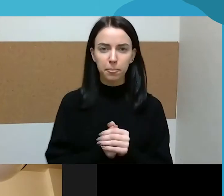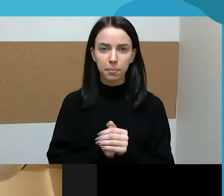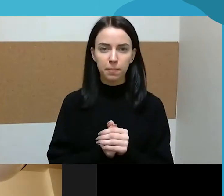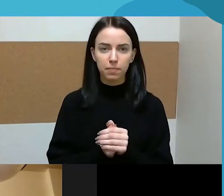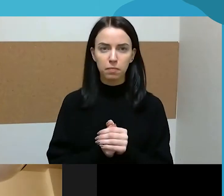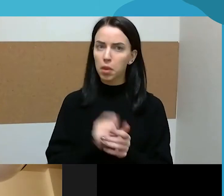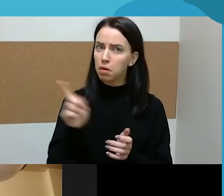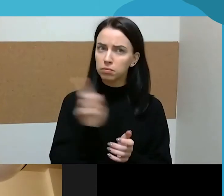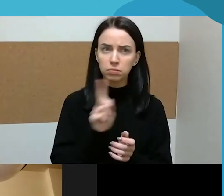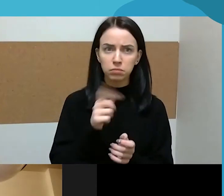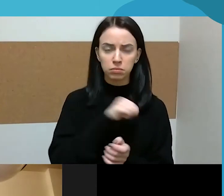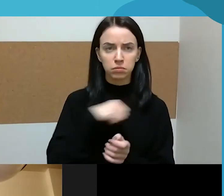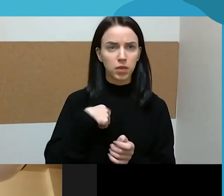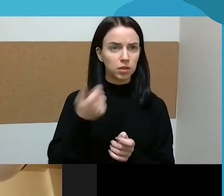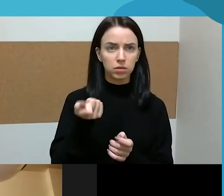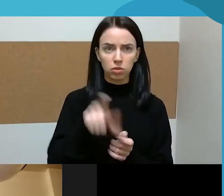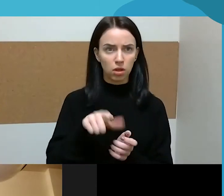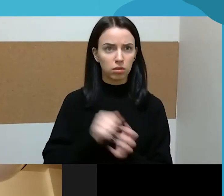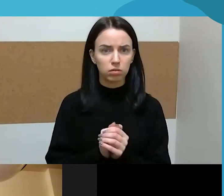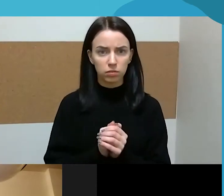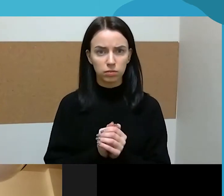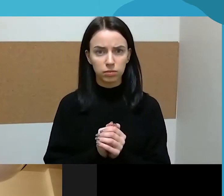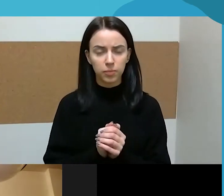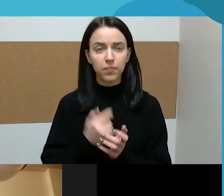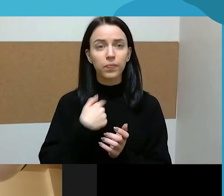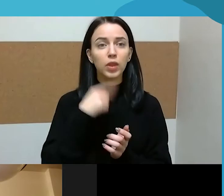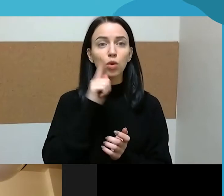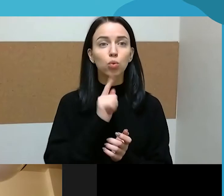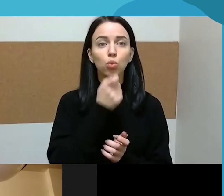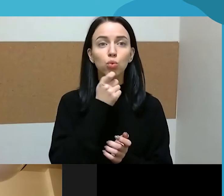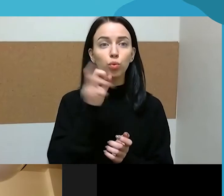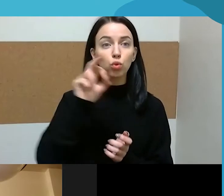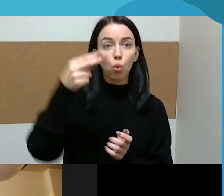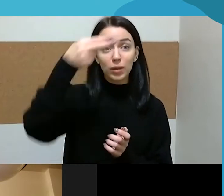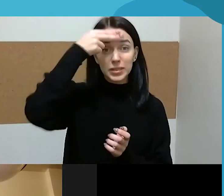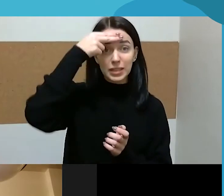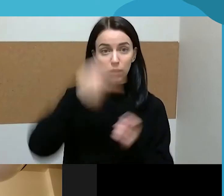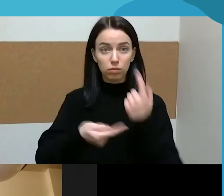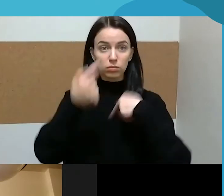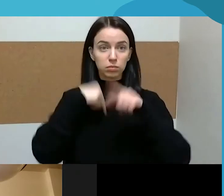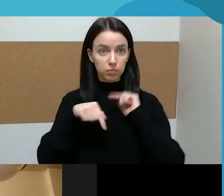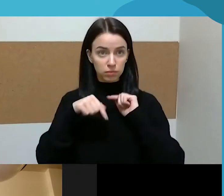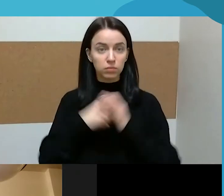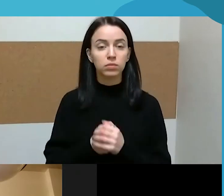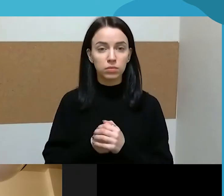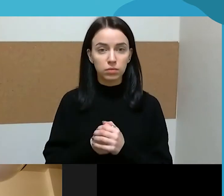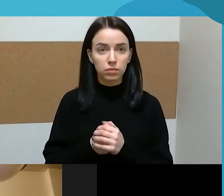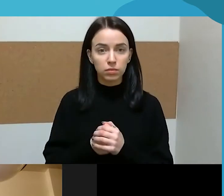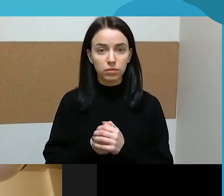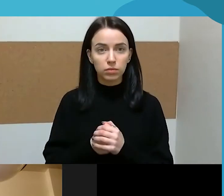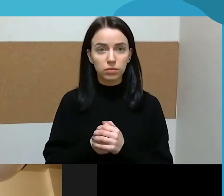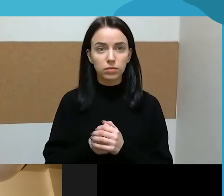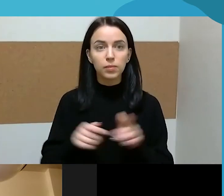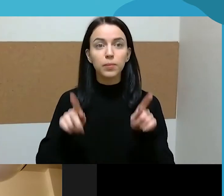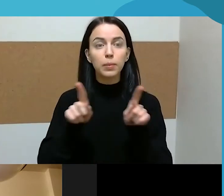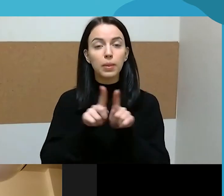nedavylė, neteko susidurti. Tik aš noriu gal grįžti šiek tiek į dėl stereotipų, kalbėjom dabar man, aš prie viso to dar,